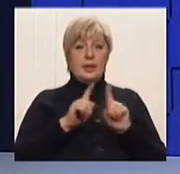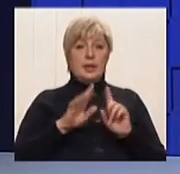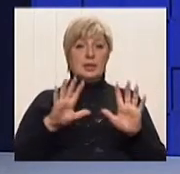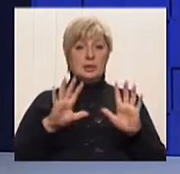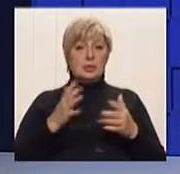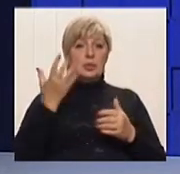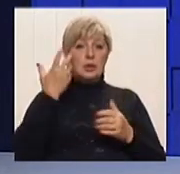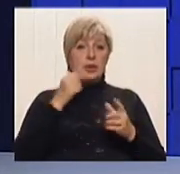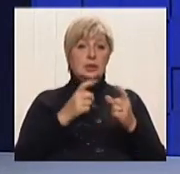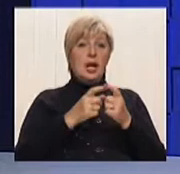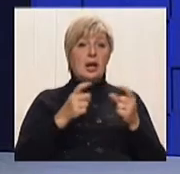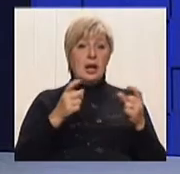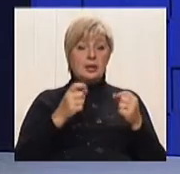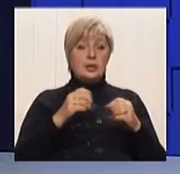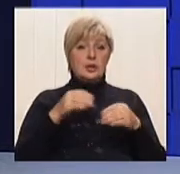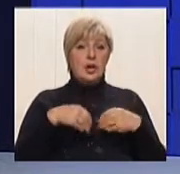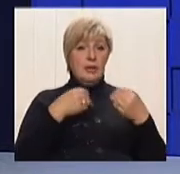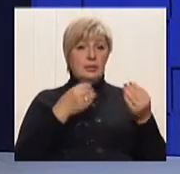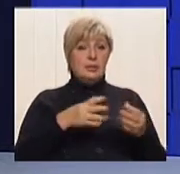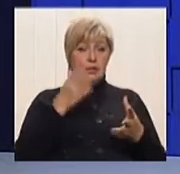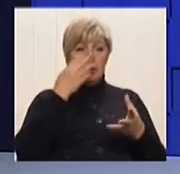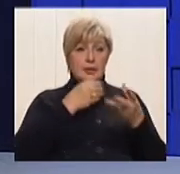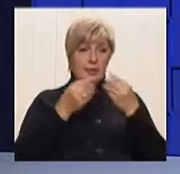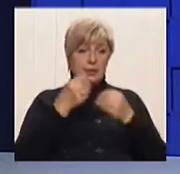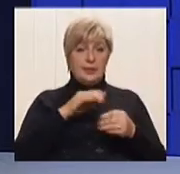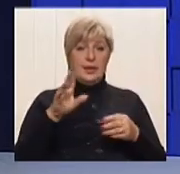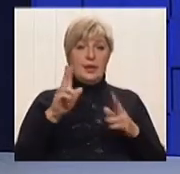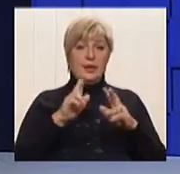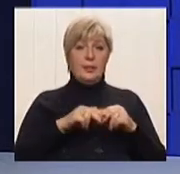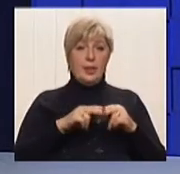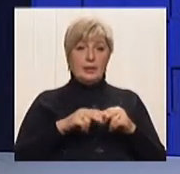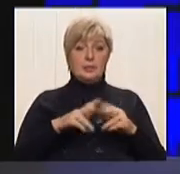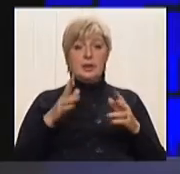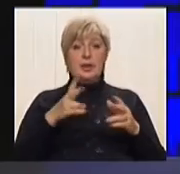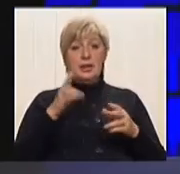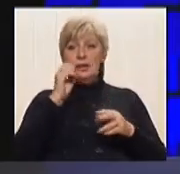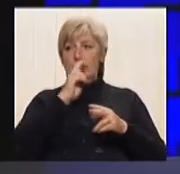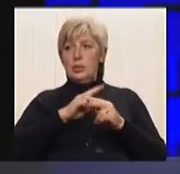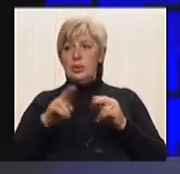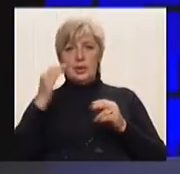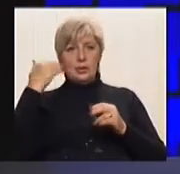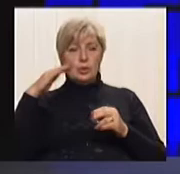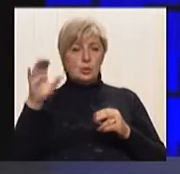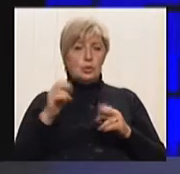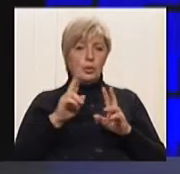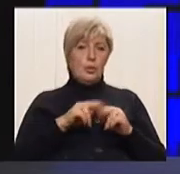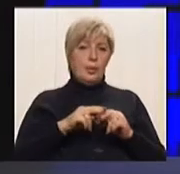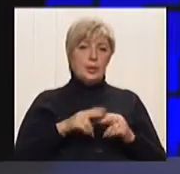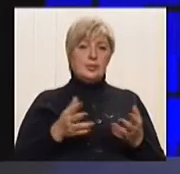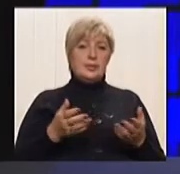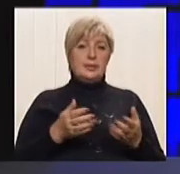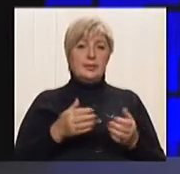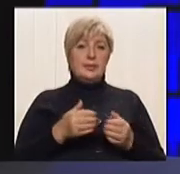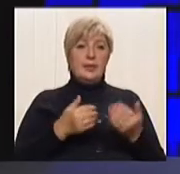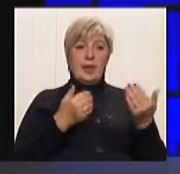карточка выдавалась на поддельний паспорт, або на утеряний паспорт, тоді взагалі невозможно знайти. Люди, ви так